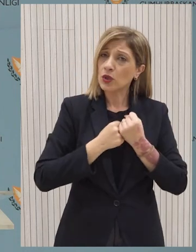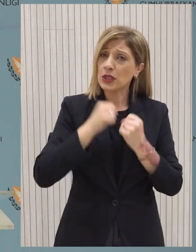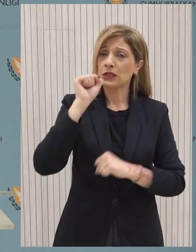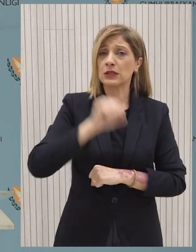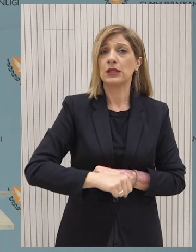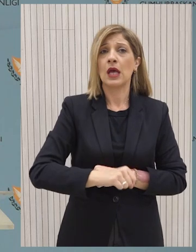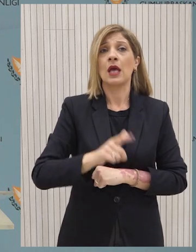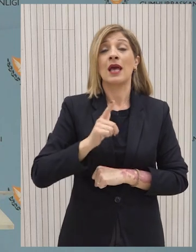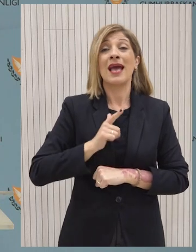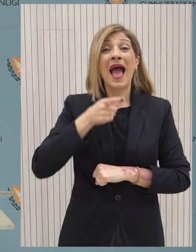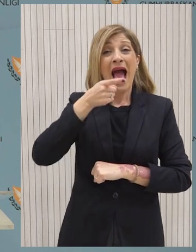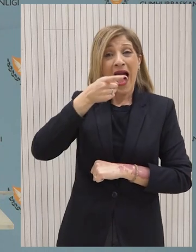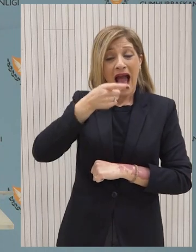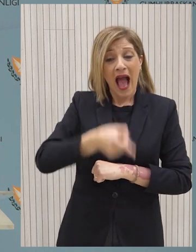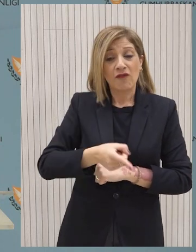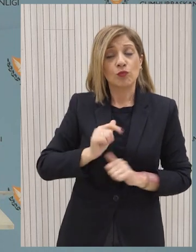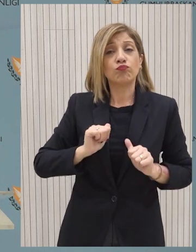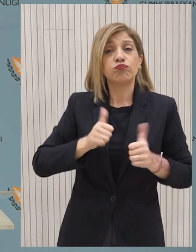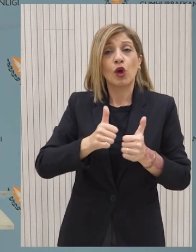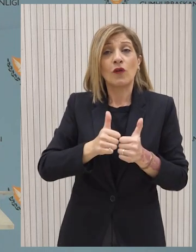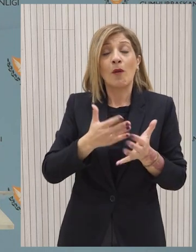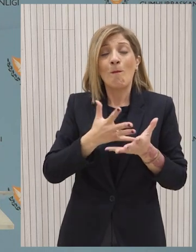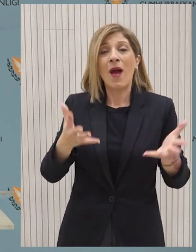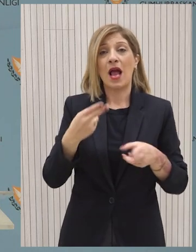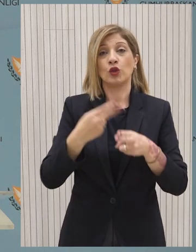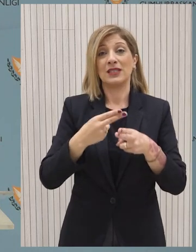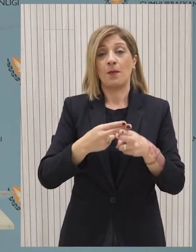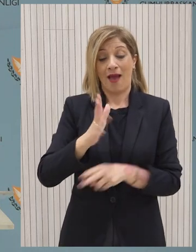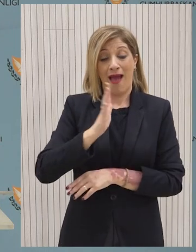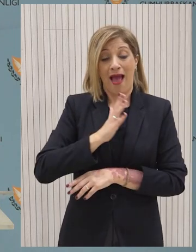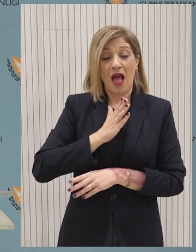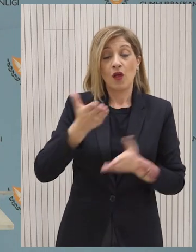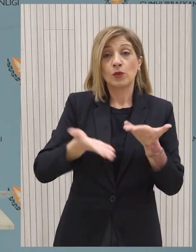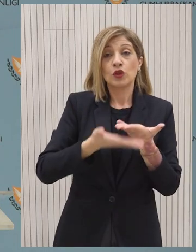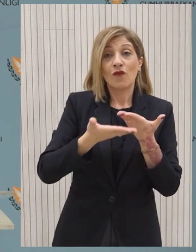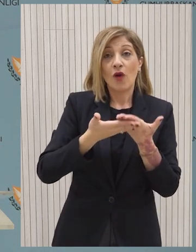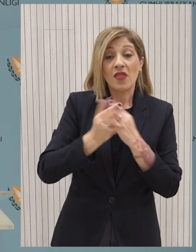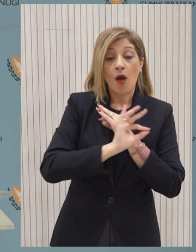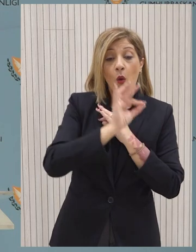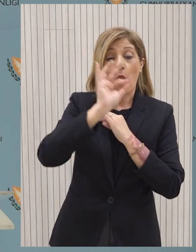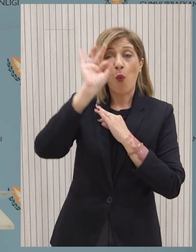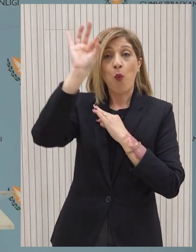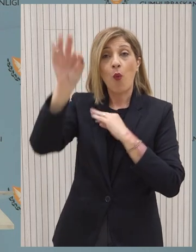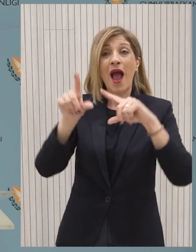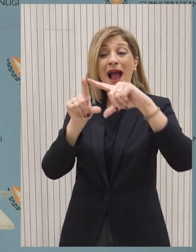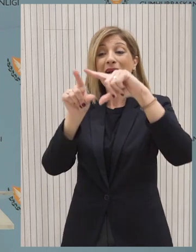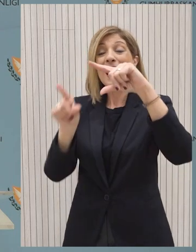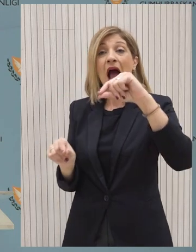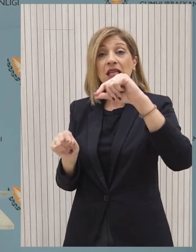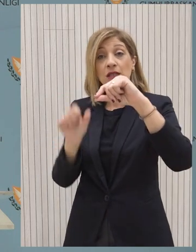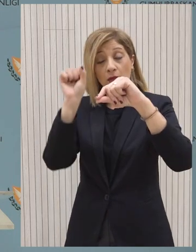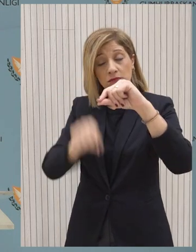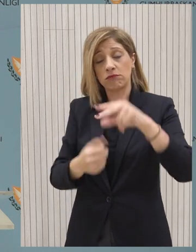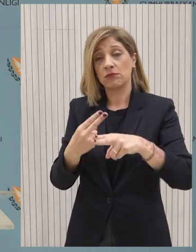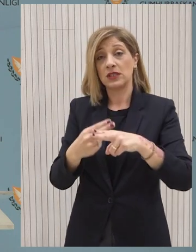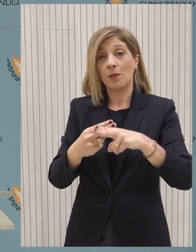ανθρωπιστική βοήθεια να φτάσει στη Γάζα, που ναι, η συνδρομή και η συμβολή άλλων κρατών, αλλά και διεθνών οργανισμών, όπως έχω αναφέρει ήδη,